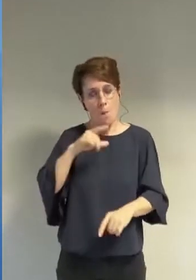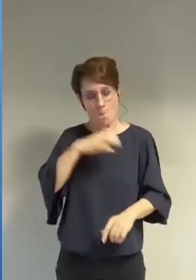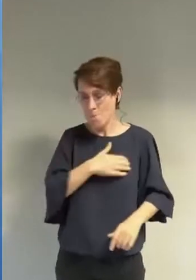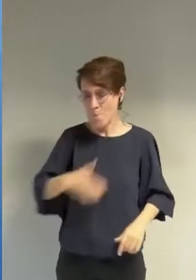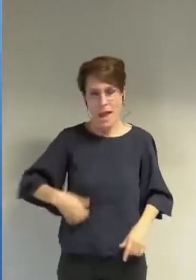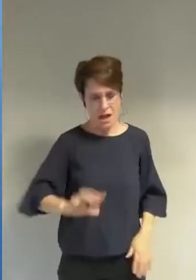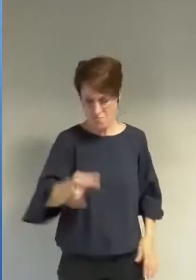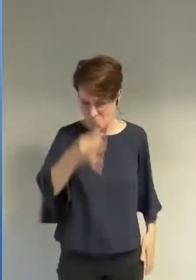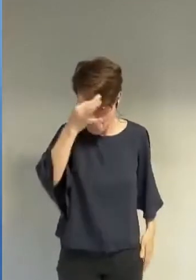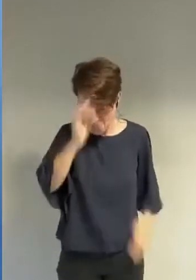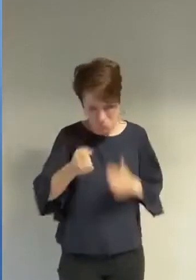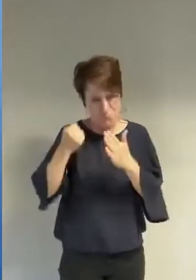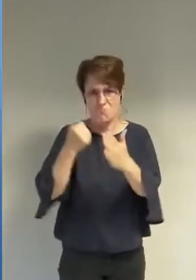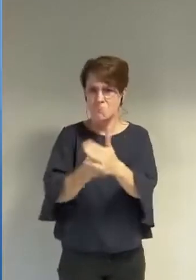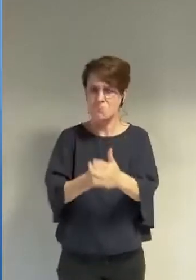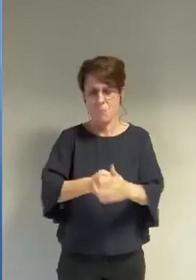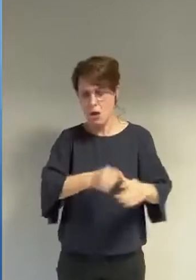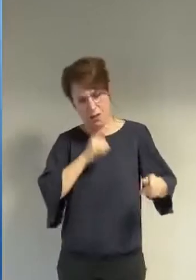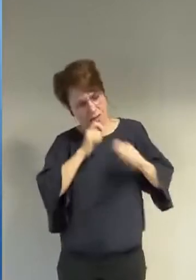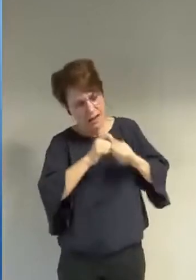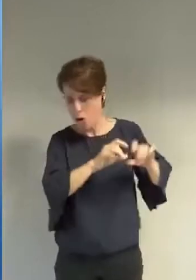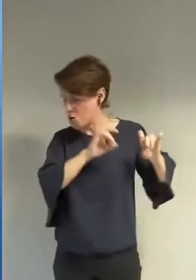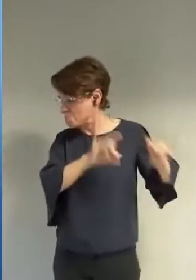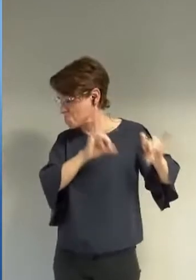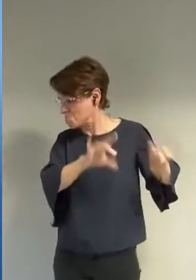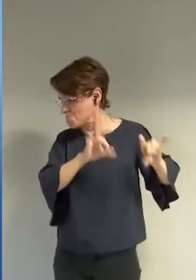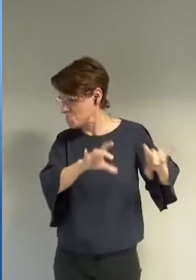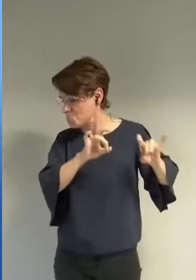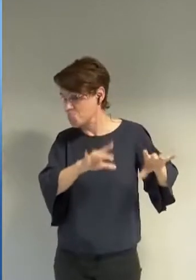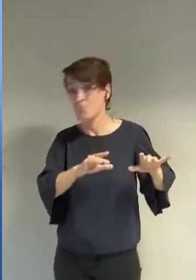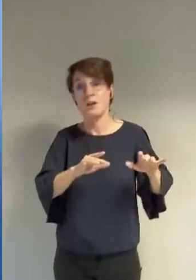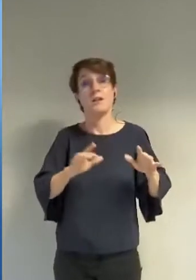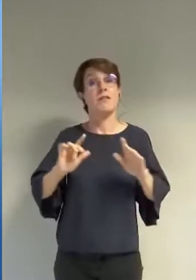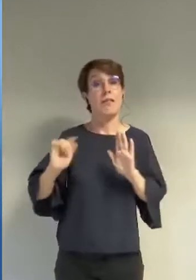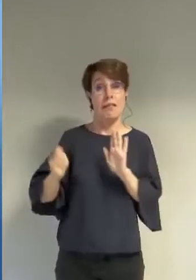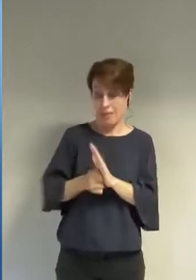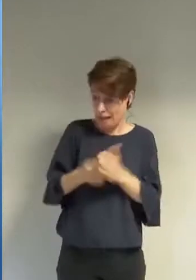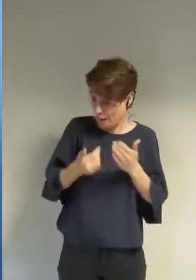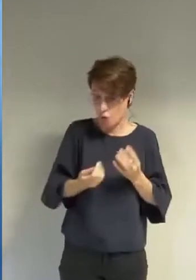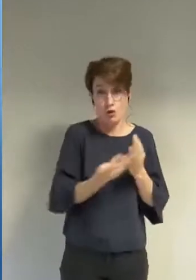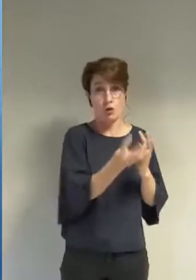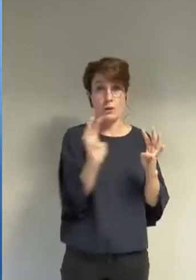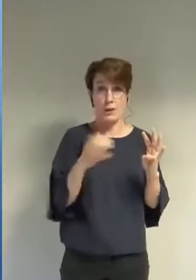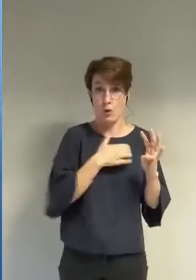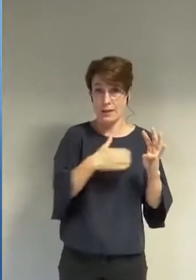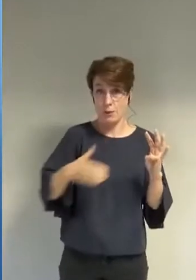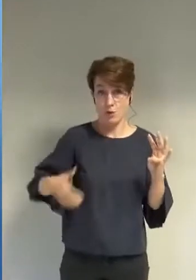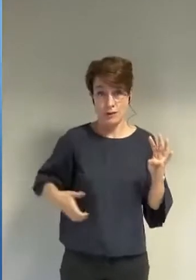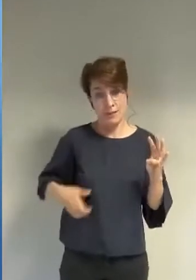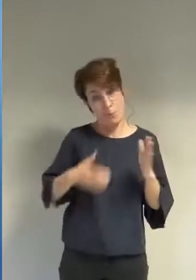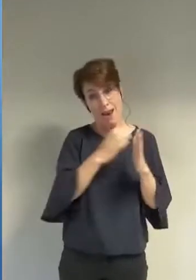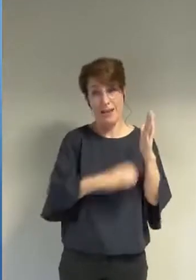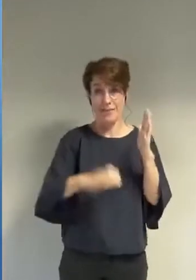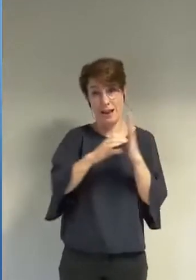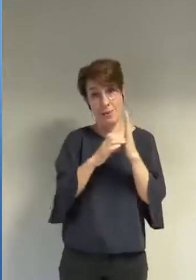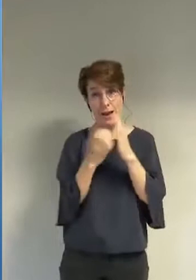envers qui que ce soit et soumet à son conseil municipal cette délibération qui nous réunit aujourd'hui